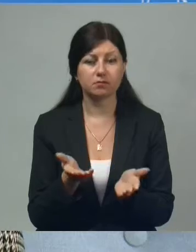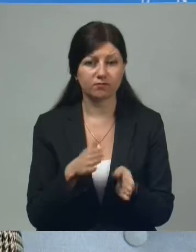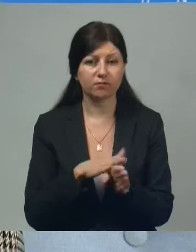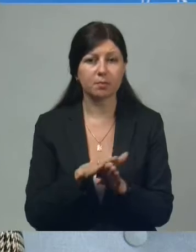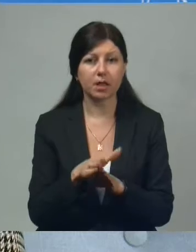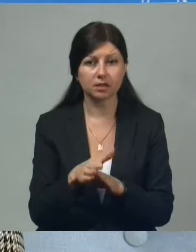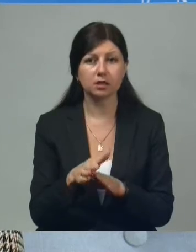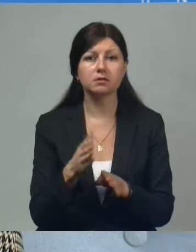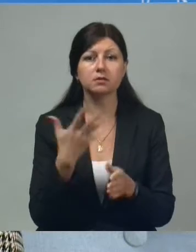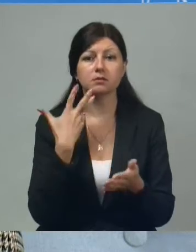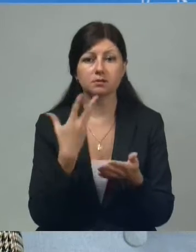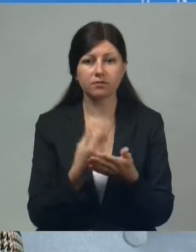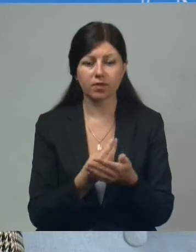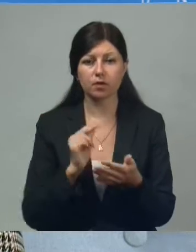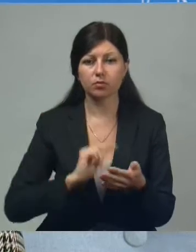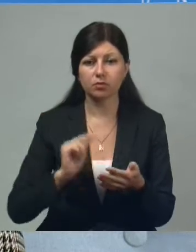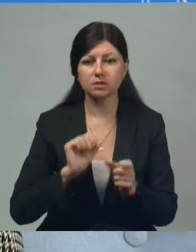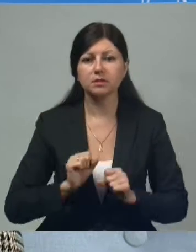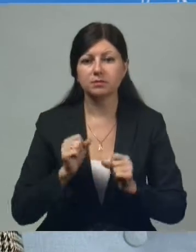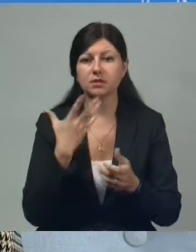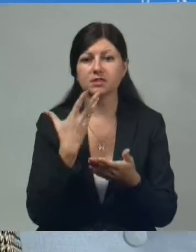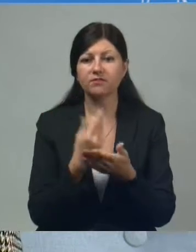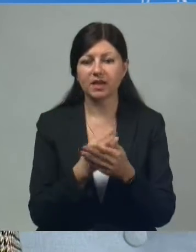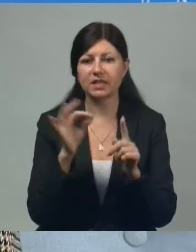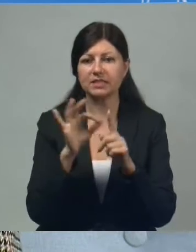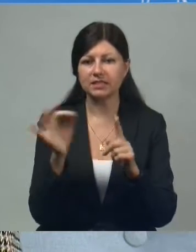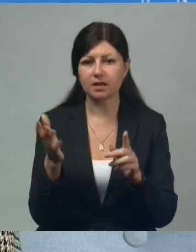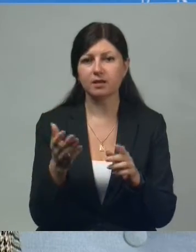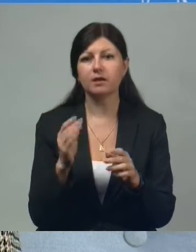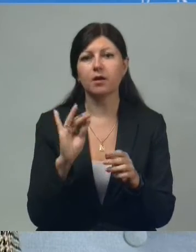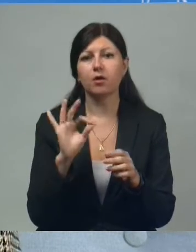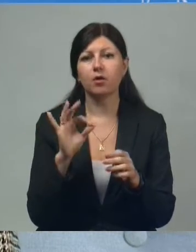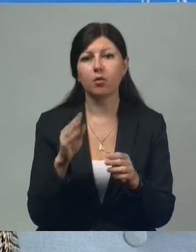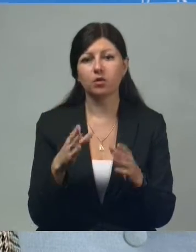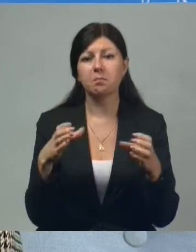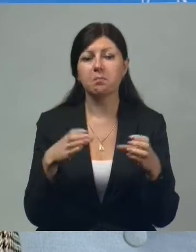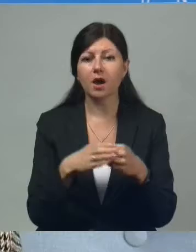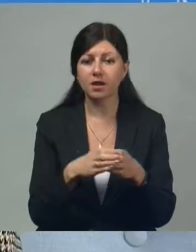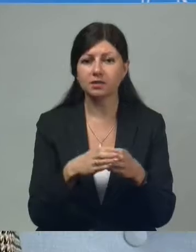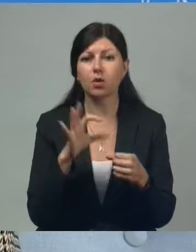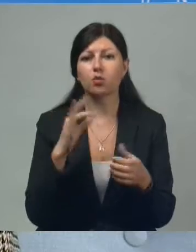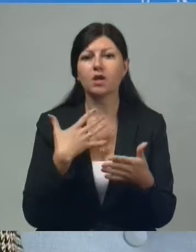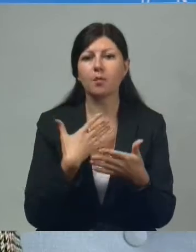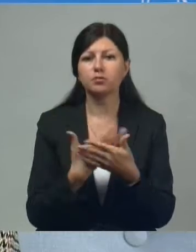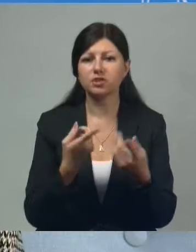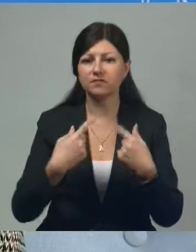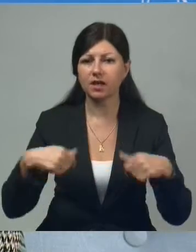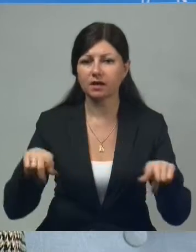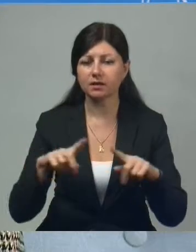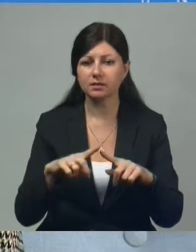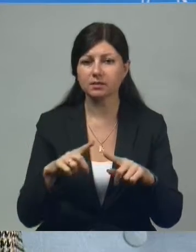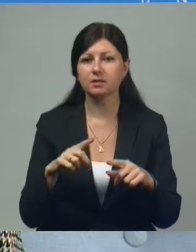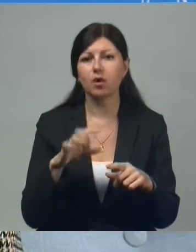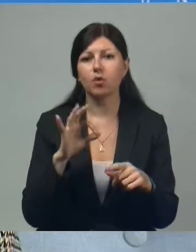выполнять свою миссию, стремиться к своей цели от партии, от общественной организации,